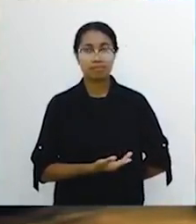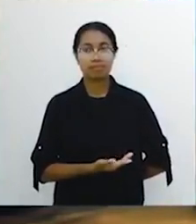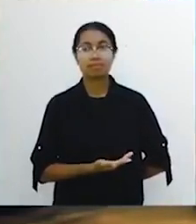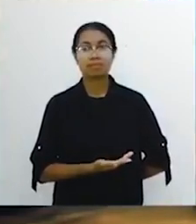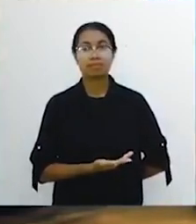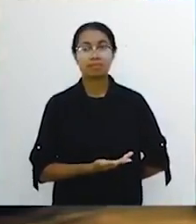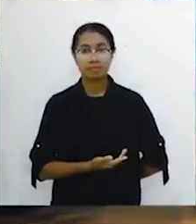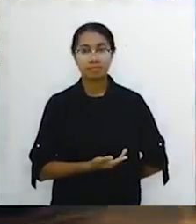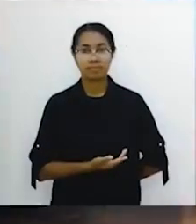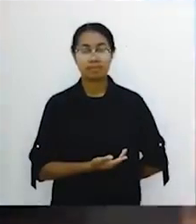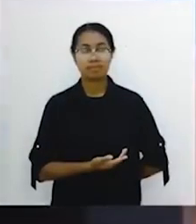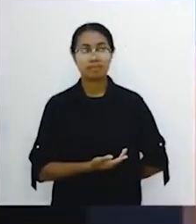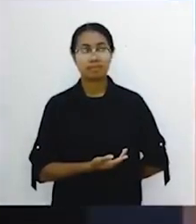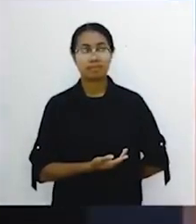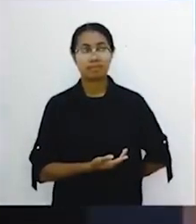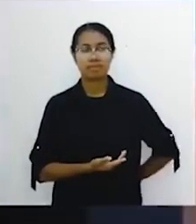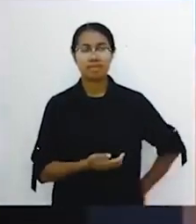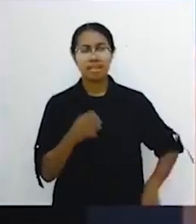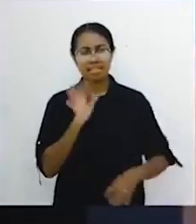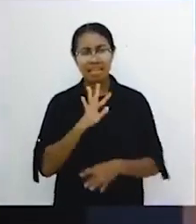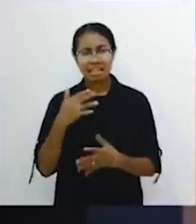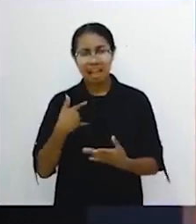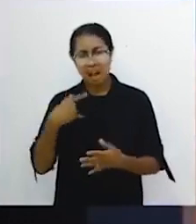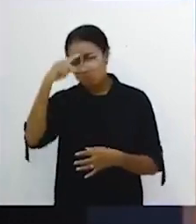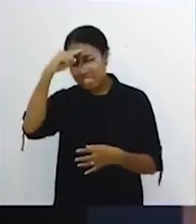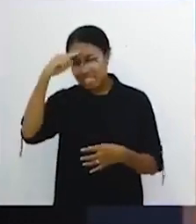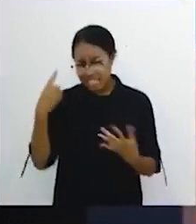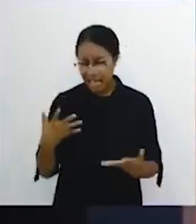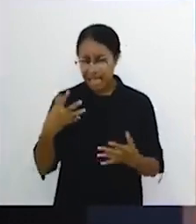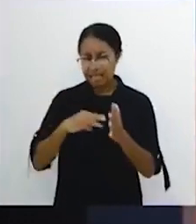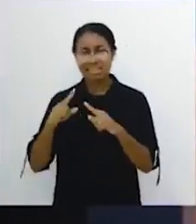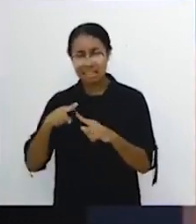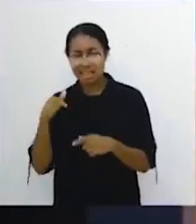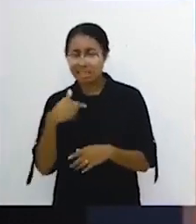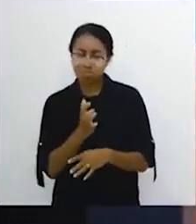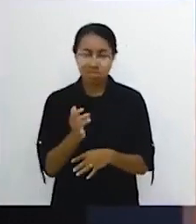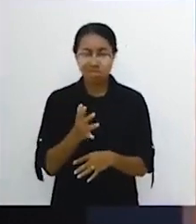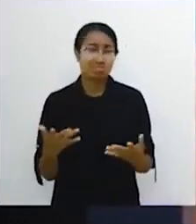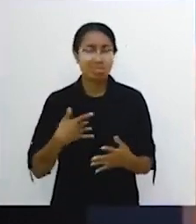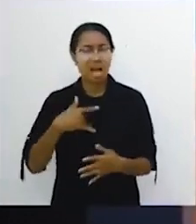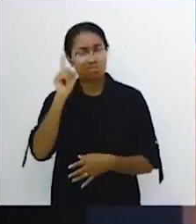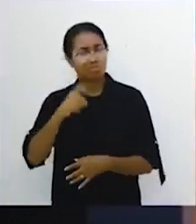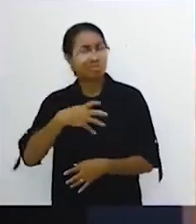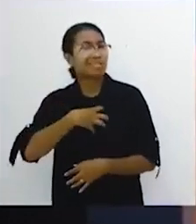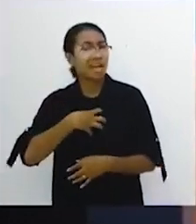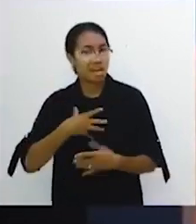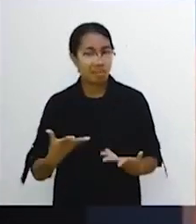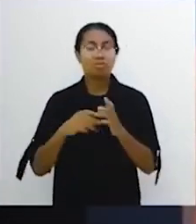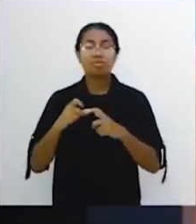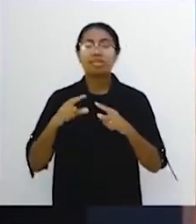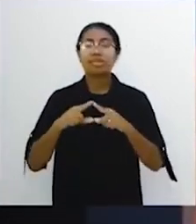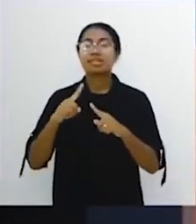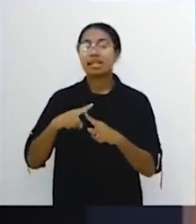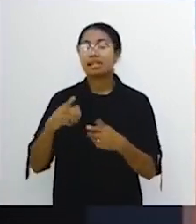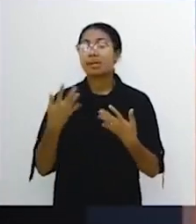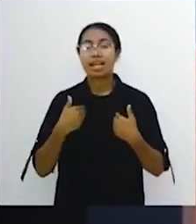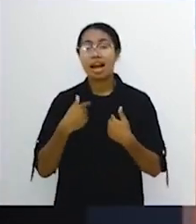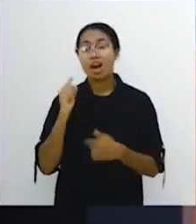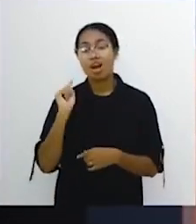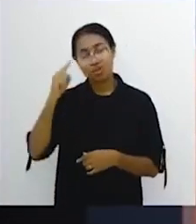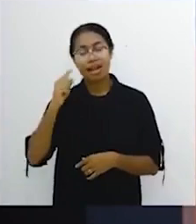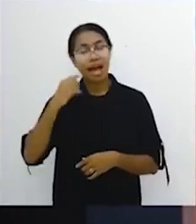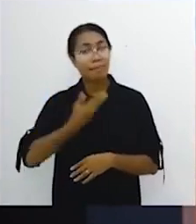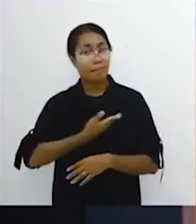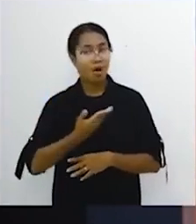banyak orang. Jangan terlalu gila pada mujisat. Nanti kamu disesatkan. Percayalah. Mujisat masih ada. Kalau Tuhan mau.